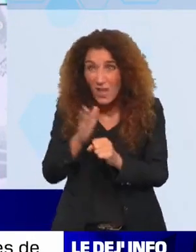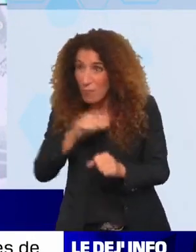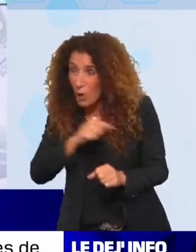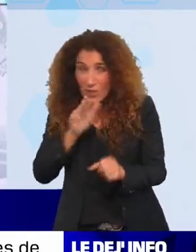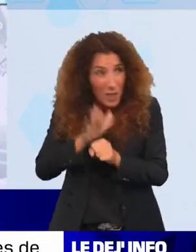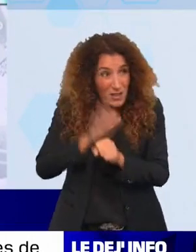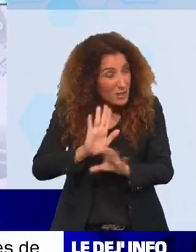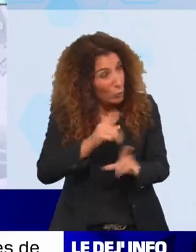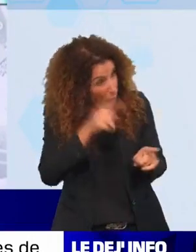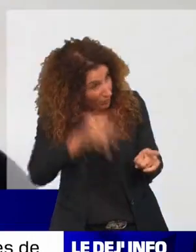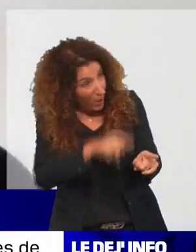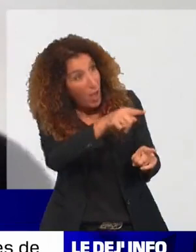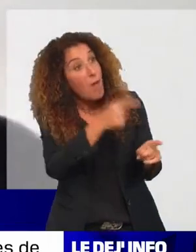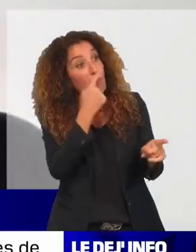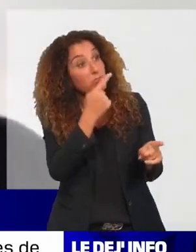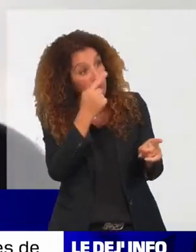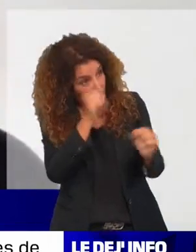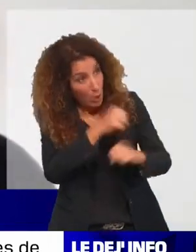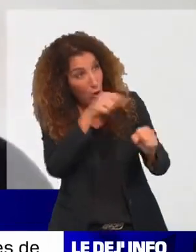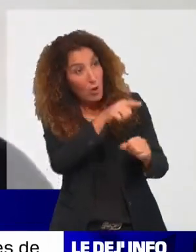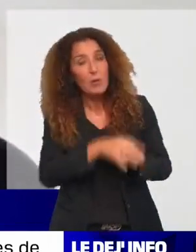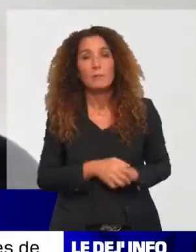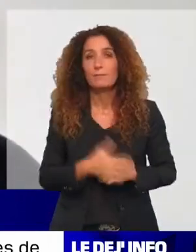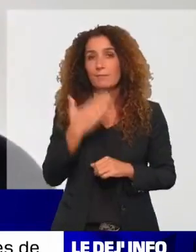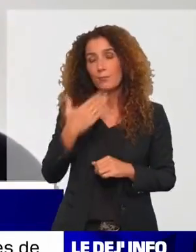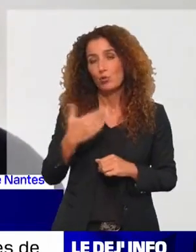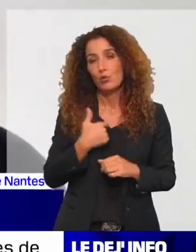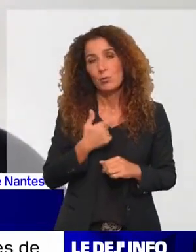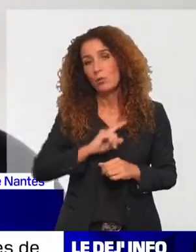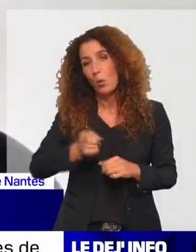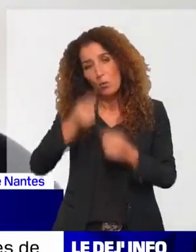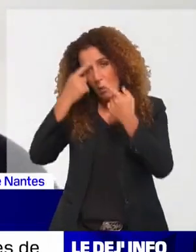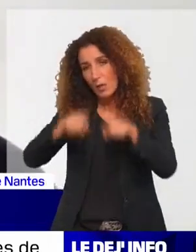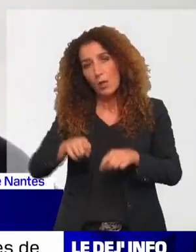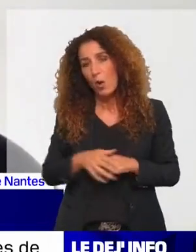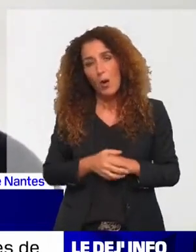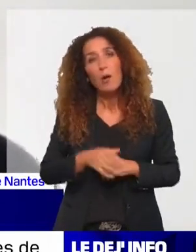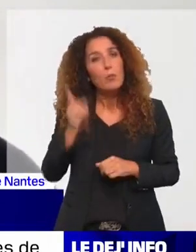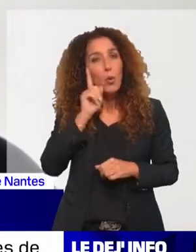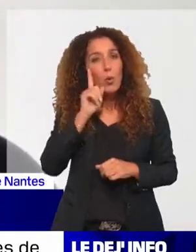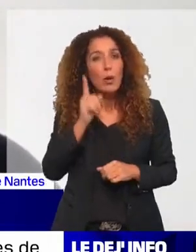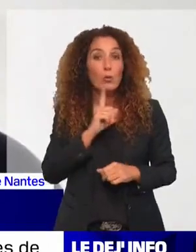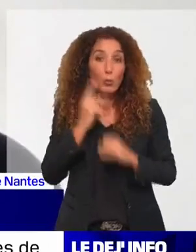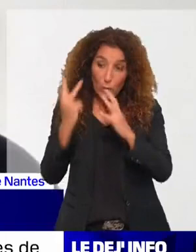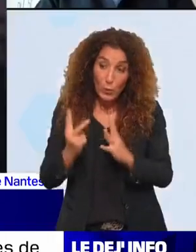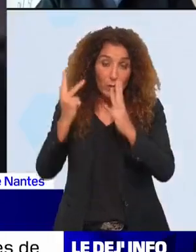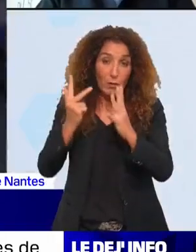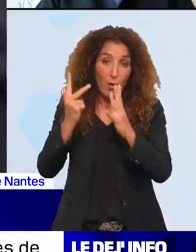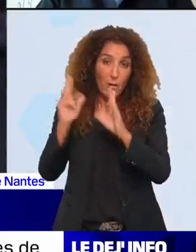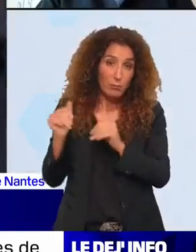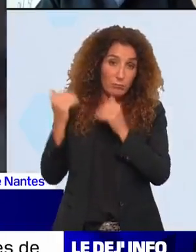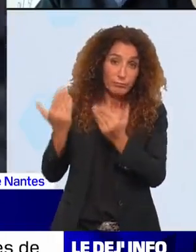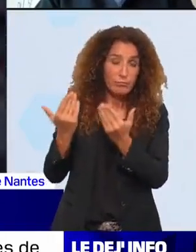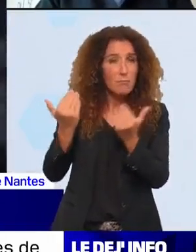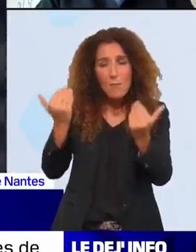analyse ? Bonjour. Écoutez, non, on ne partage pas cette analyse parce que depuis 8 ans, on entend